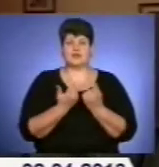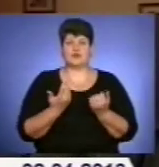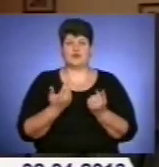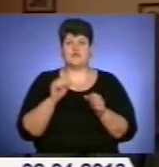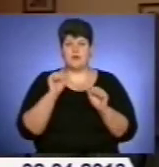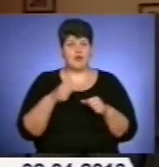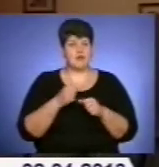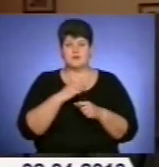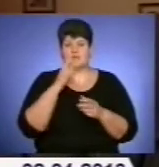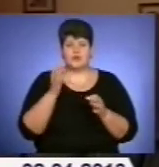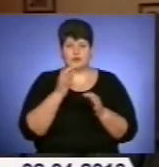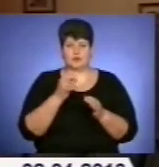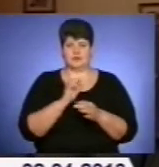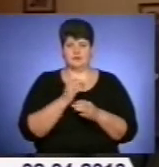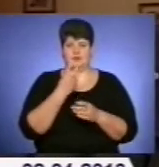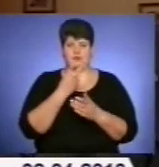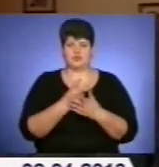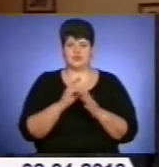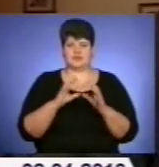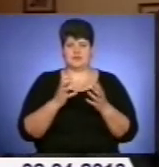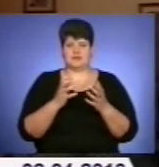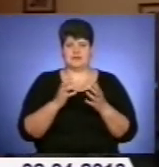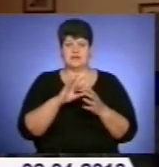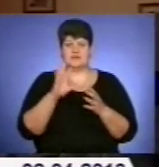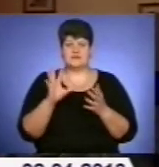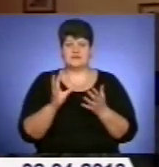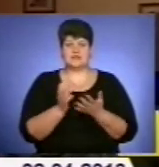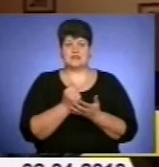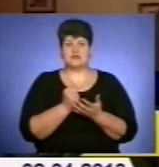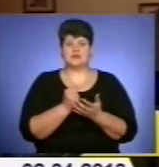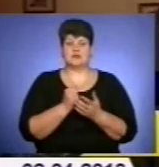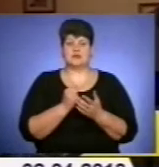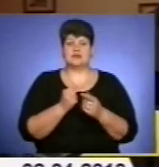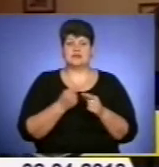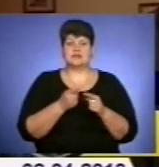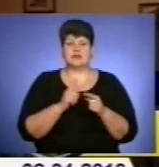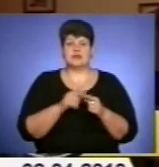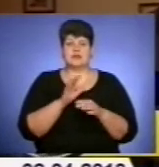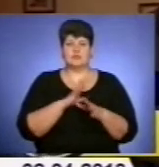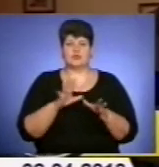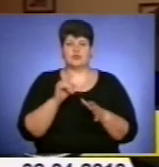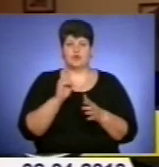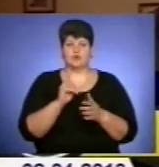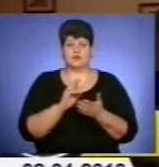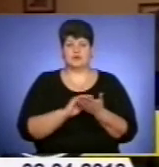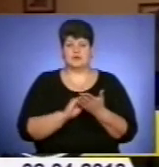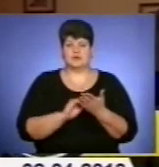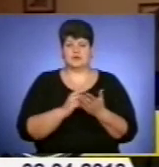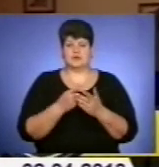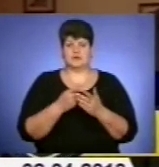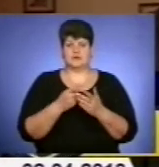вона могла б і не побачити світ. Він вносив з тих зошитих цю книжку, навіть не було комусь реалізувати цю книжку,